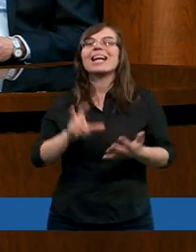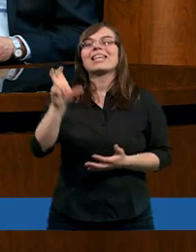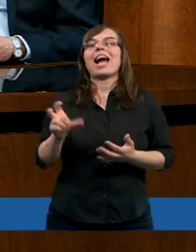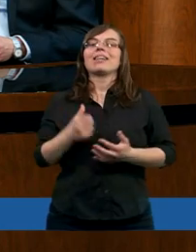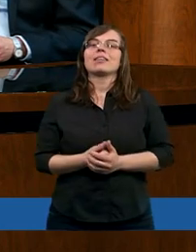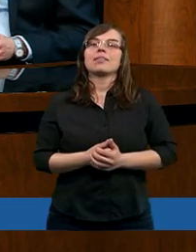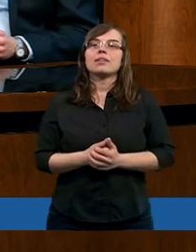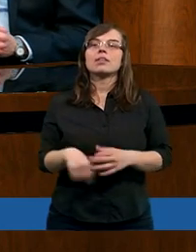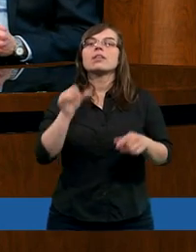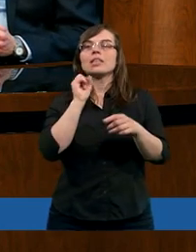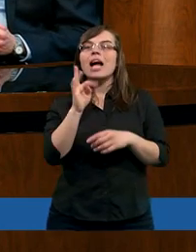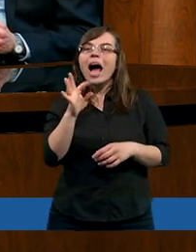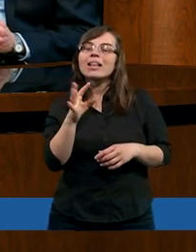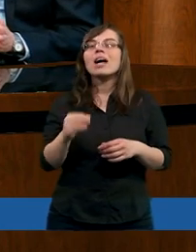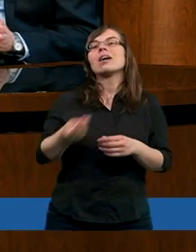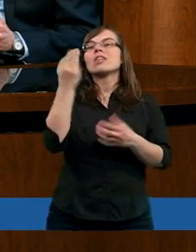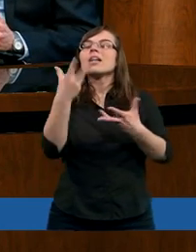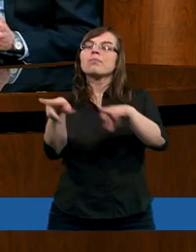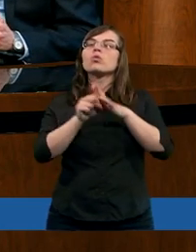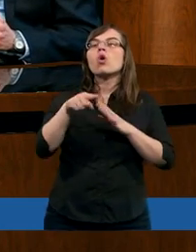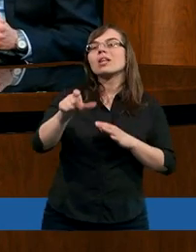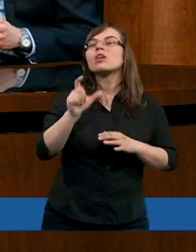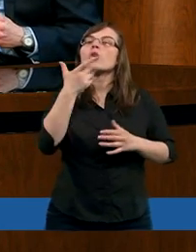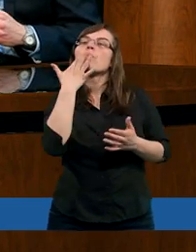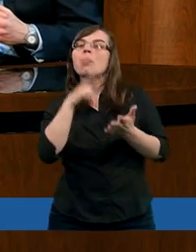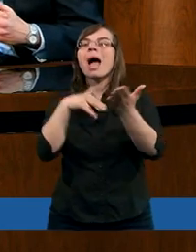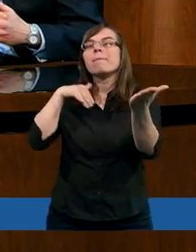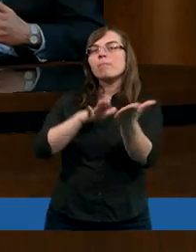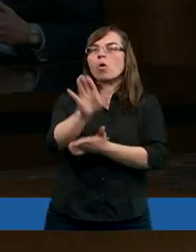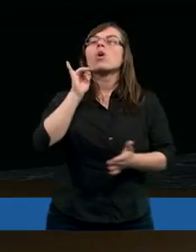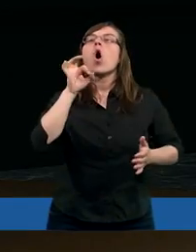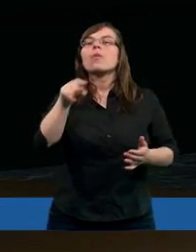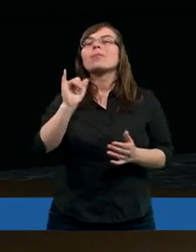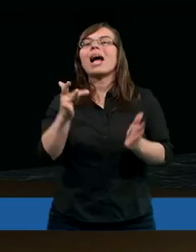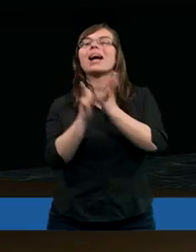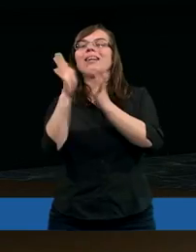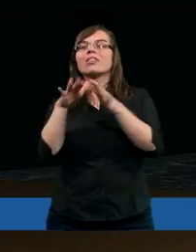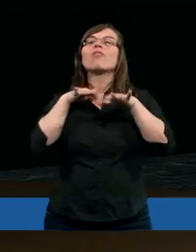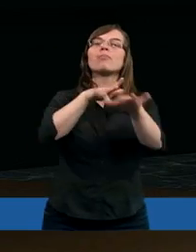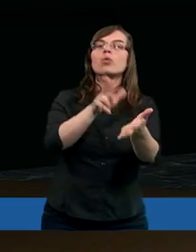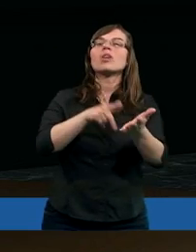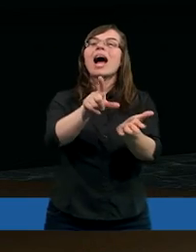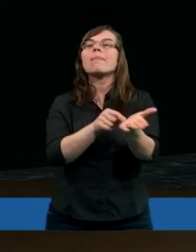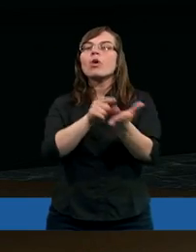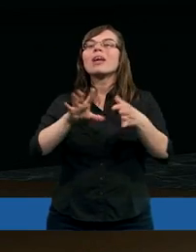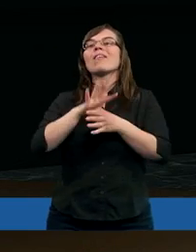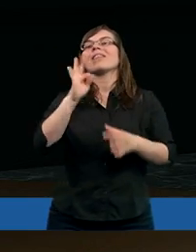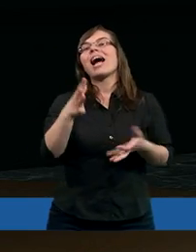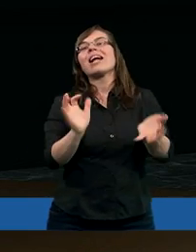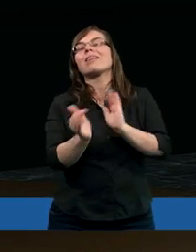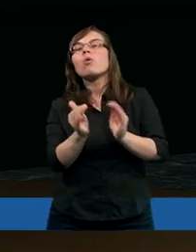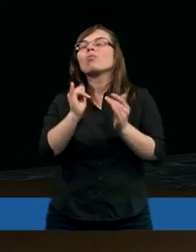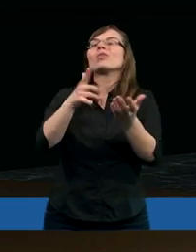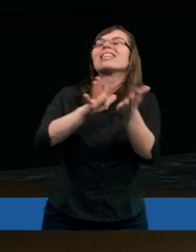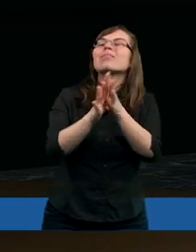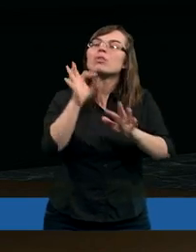tekstach? Tak, ja bym jeszcze wrócił do tego, co mówiliśmy na początku, o tym, jak Chrystus wpłynął na Piotra, w jaki sposób on go